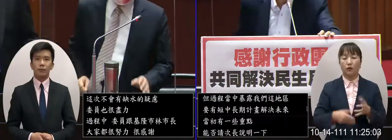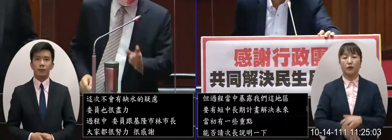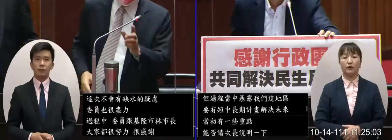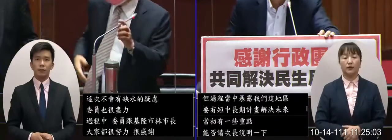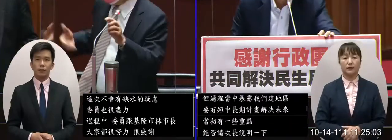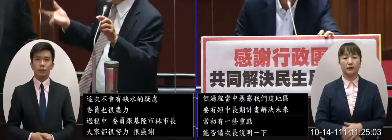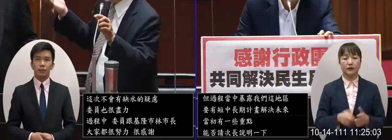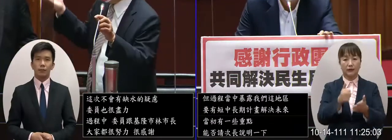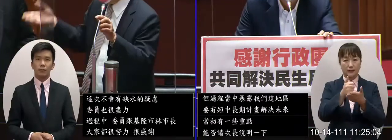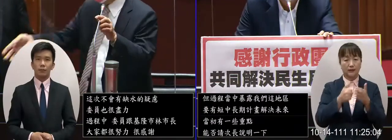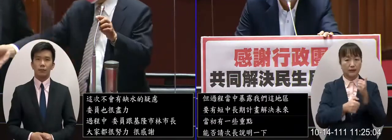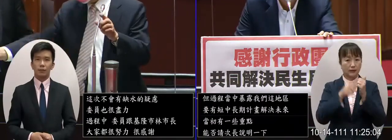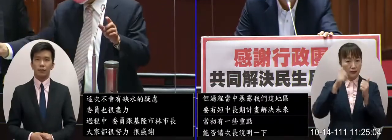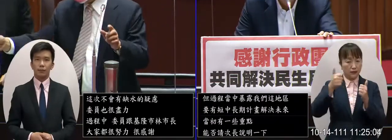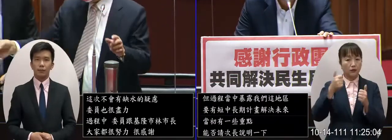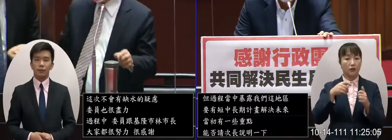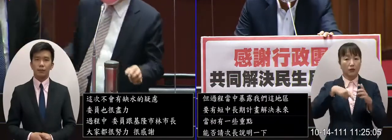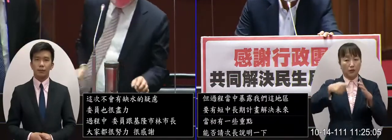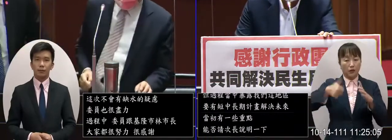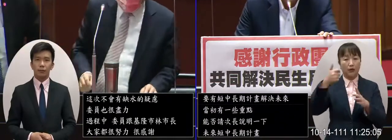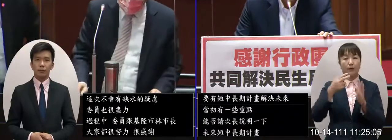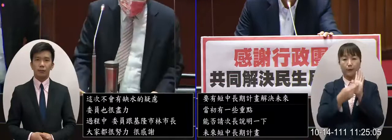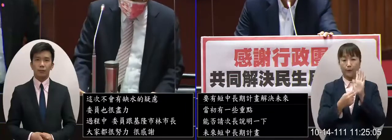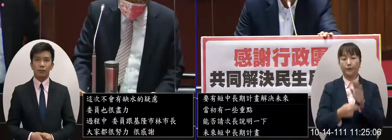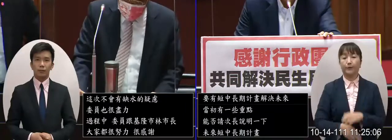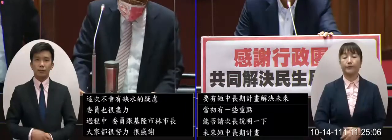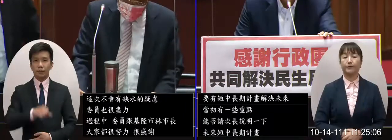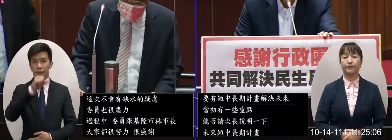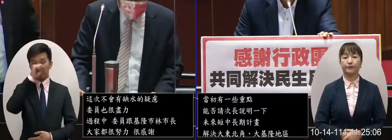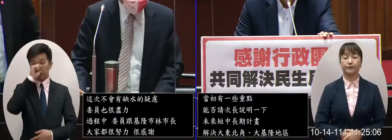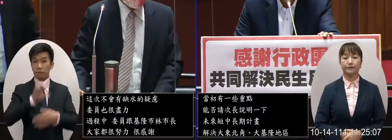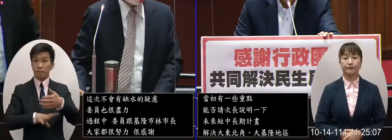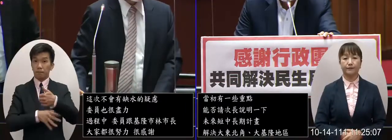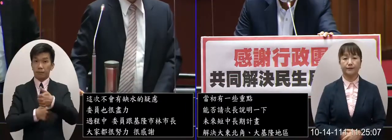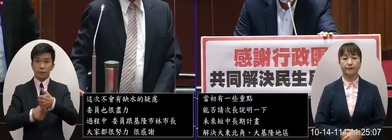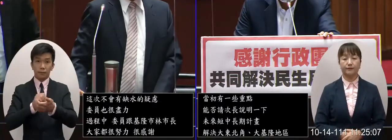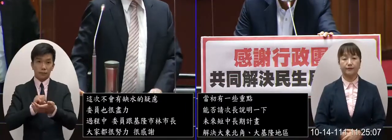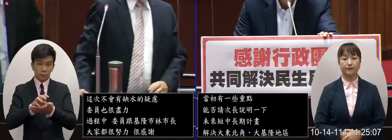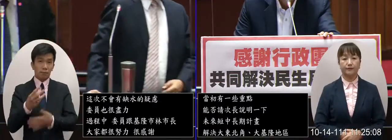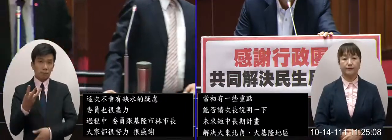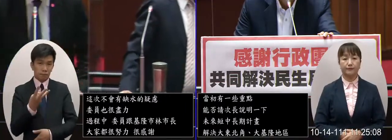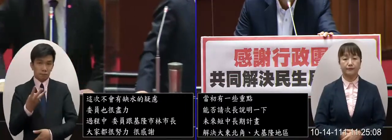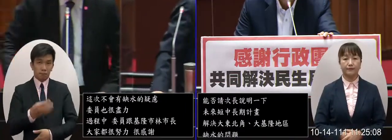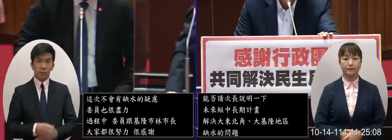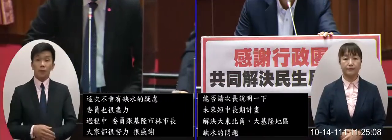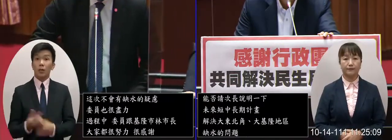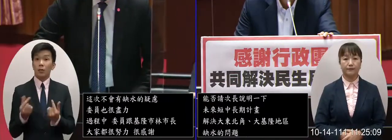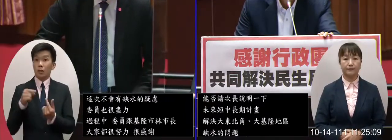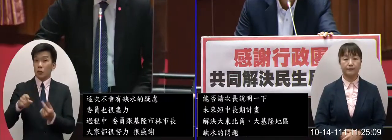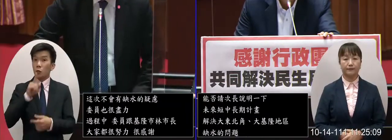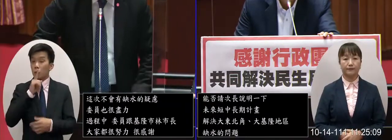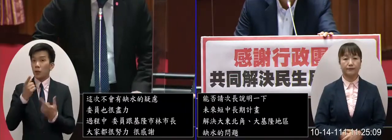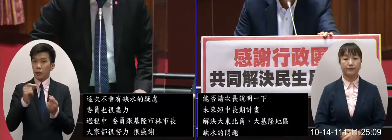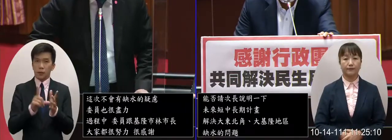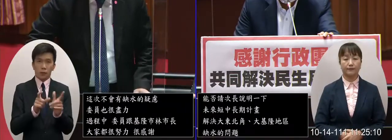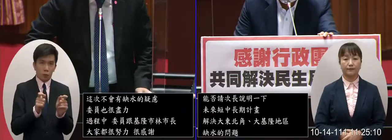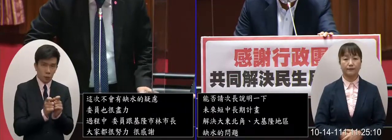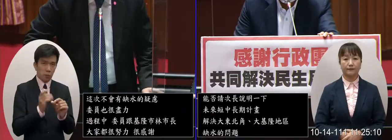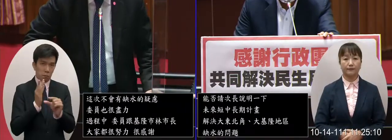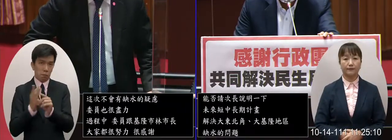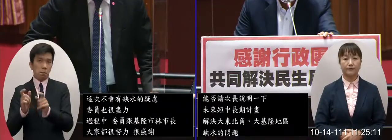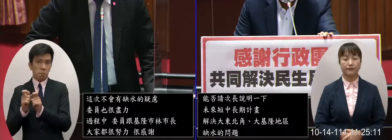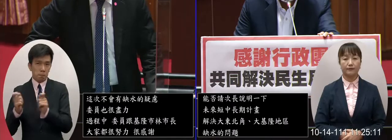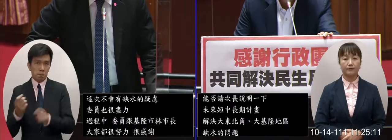這個市長或者是委員長來說明來好 跟委員報告大概有三個也正如你所說的短中長期那